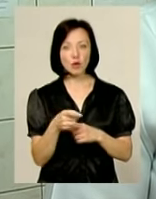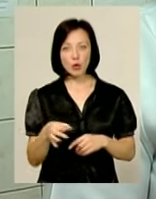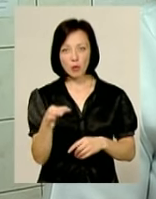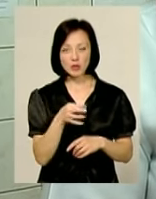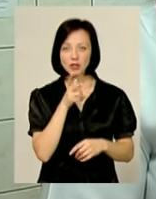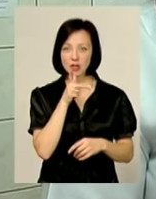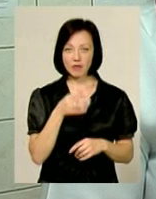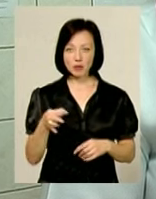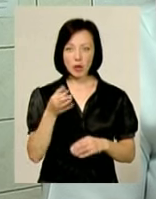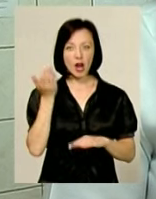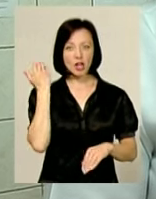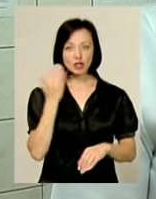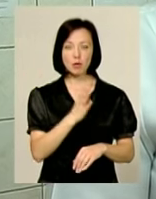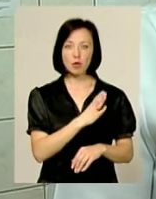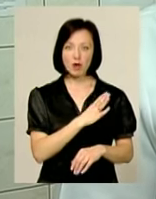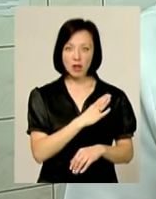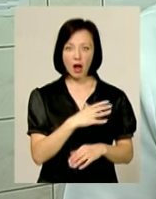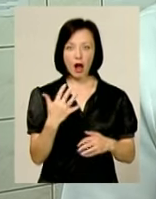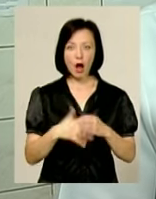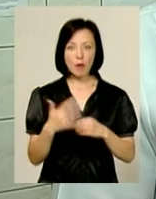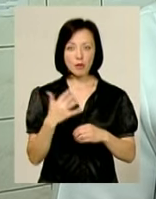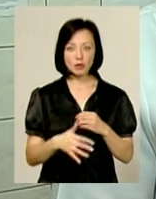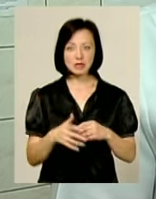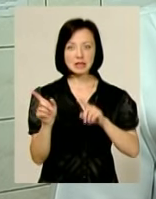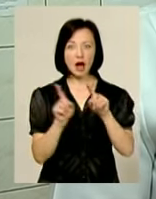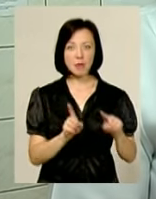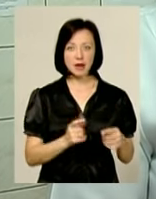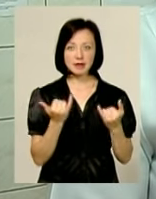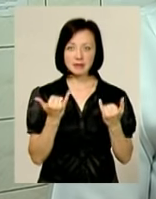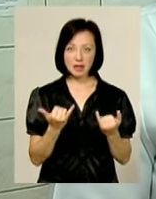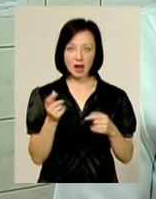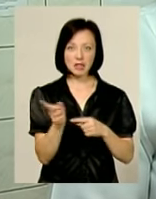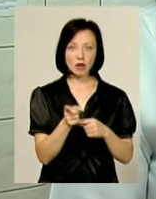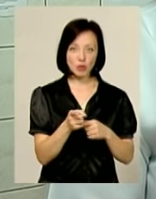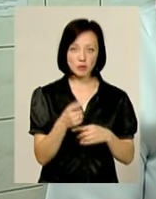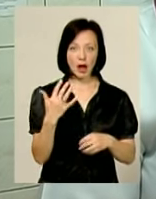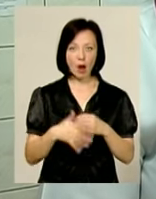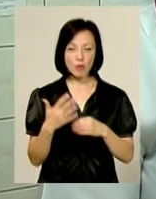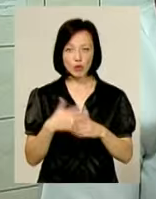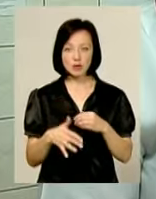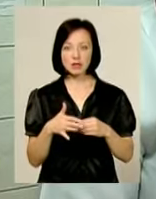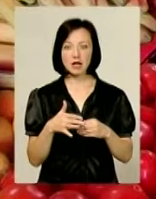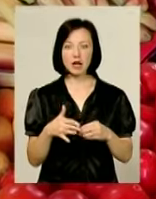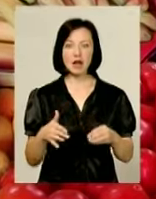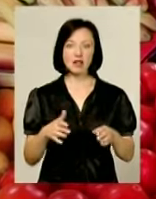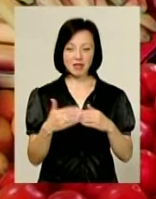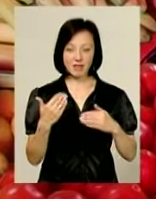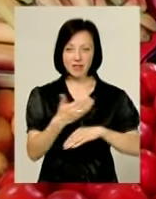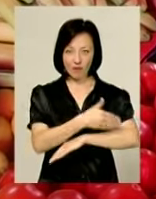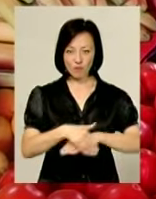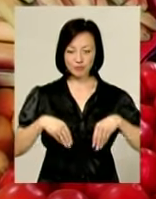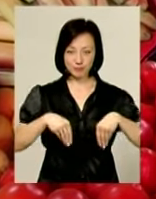область, Чернівецька область. Раніше була капуста з Закарпаття, зараз вже йде тернопільська капуста відкритих ґрунтів». На